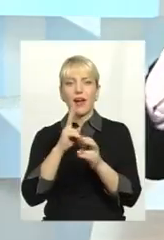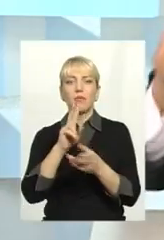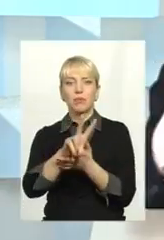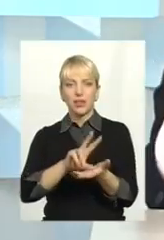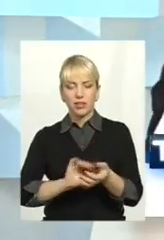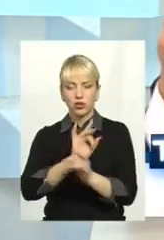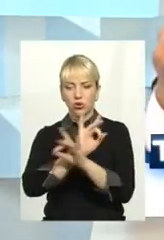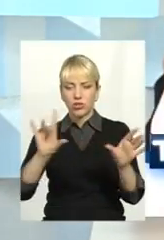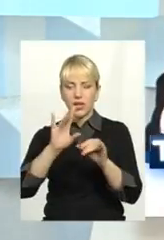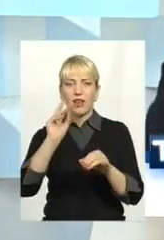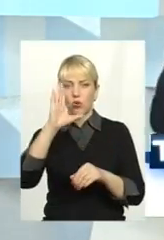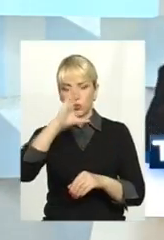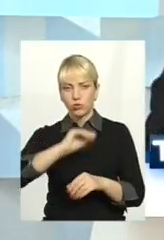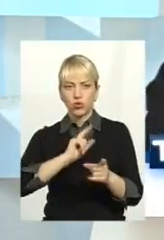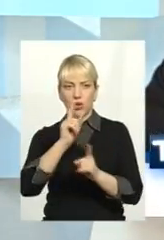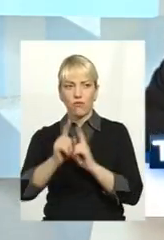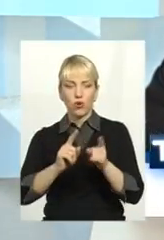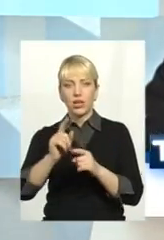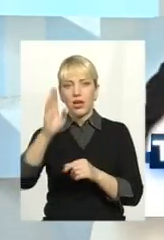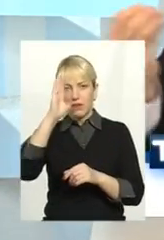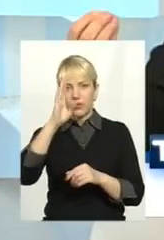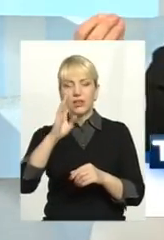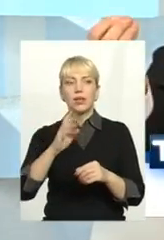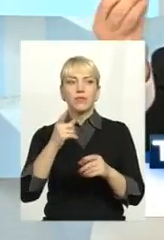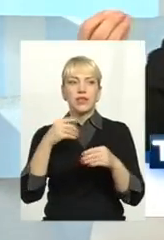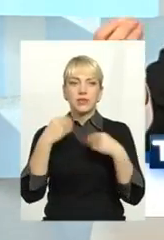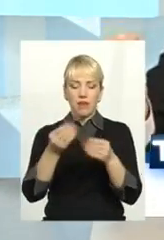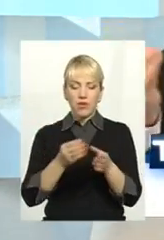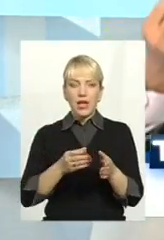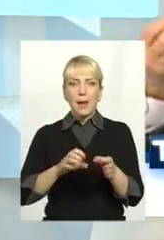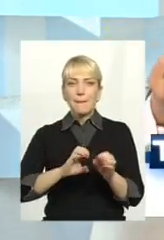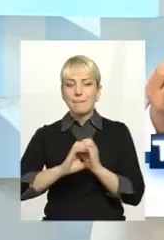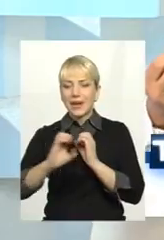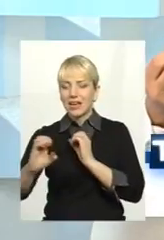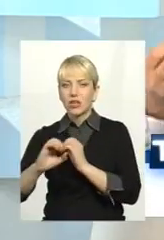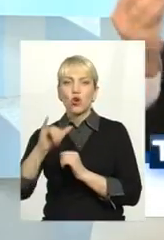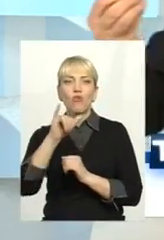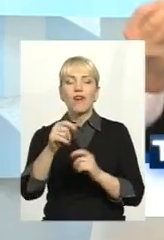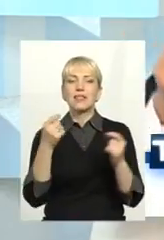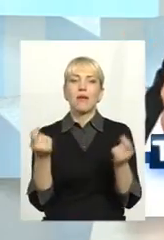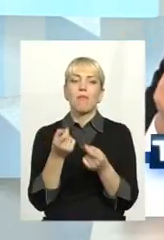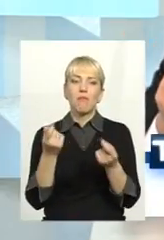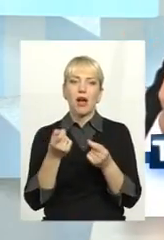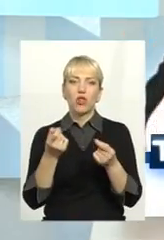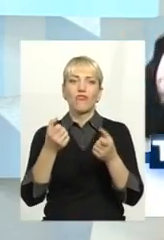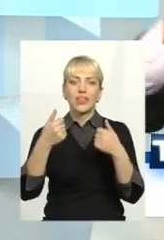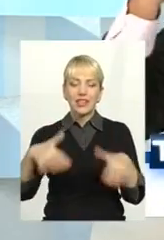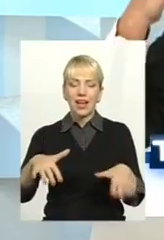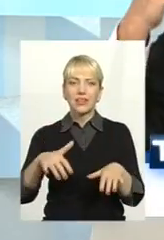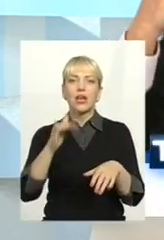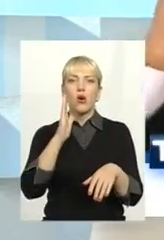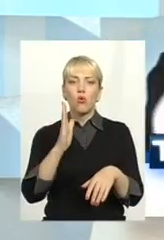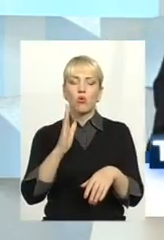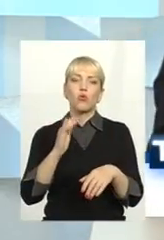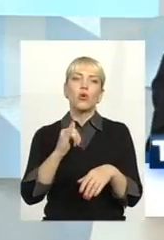успішної реформи. Він дійсно перекладав мережі. У вас достатньо низькі втрати в мережах – 10%. А в